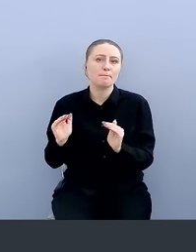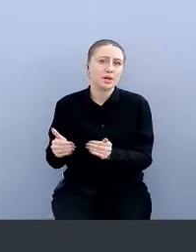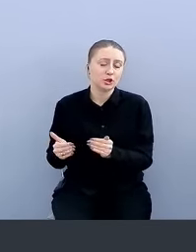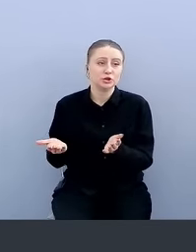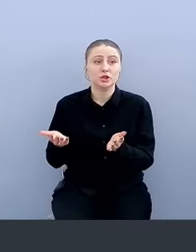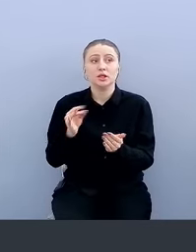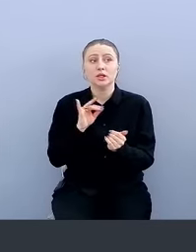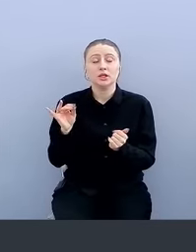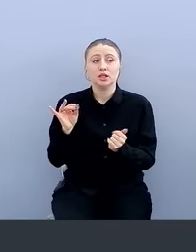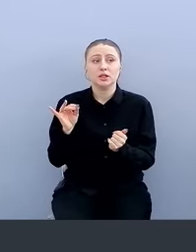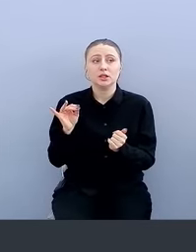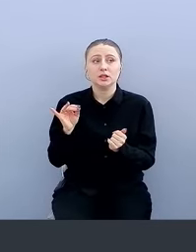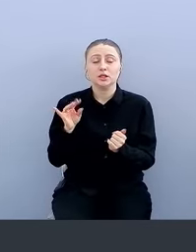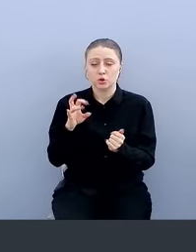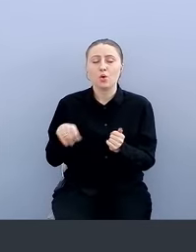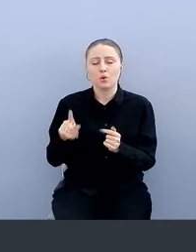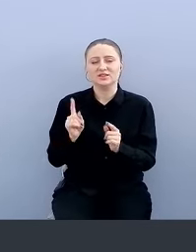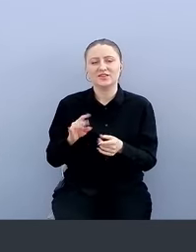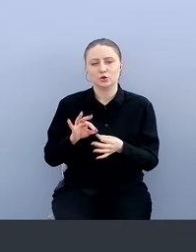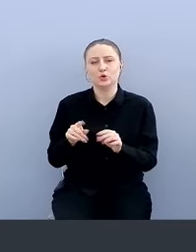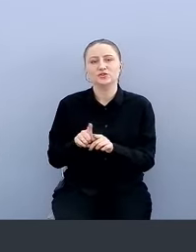но они есть.